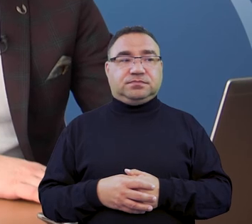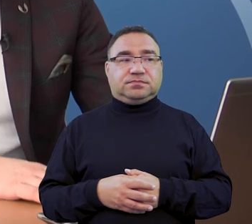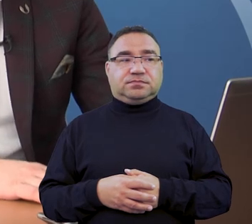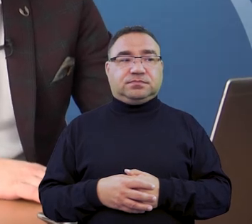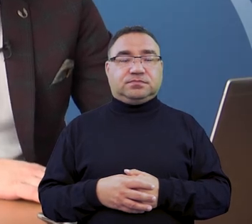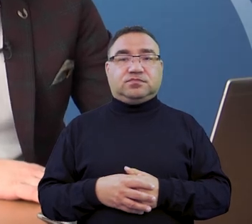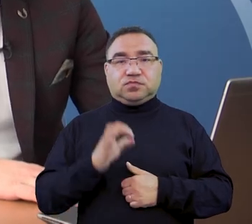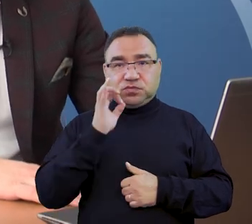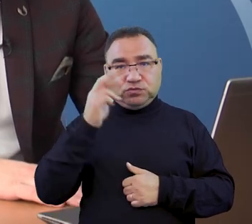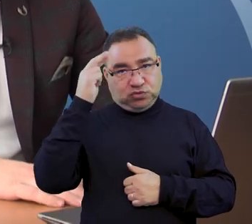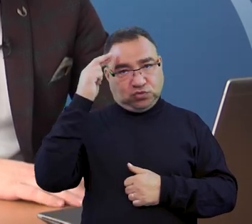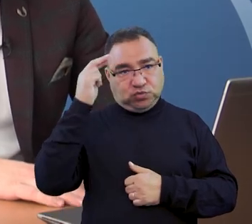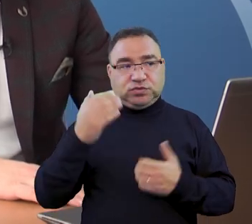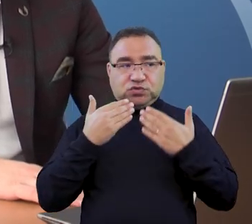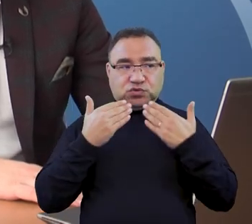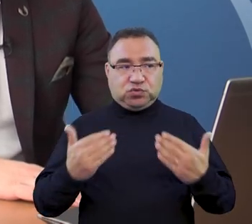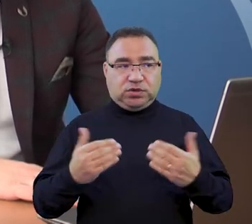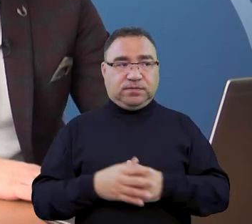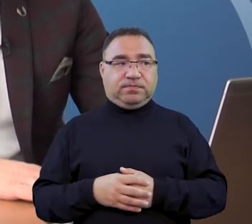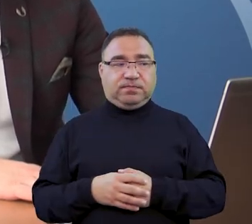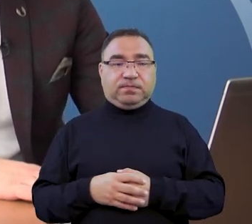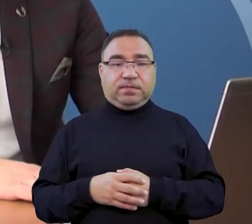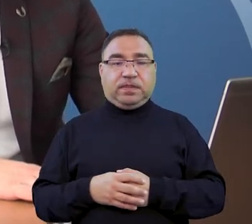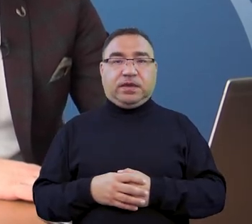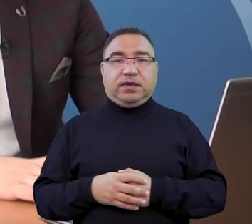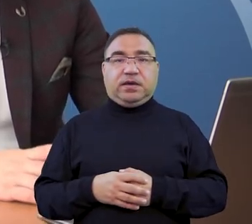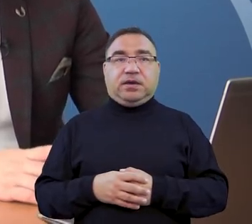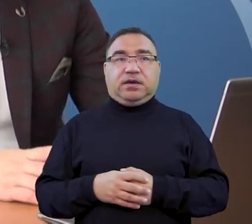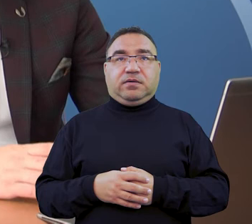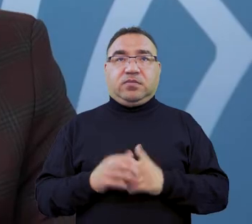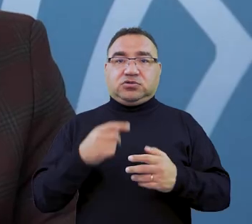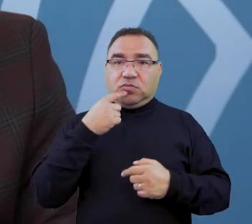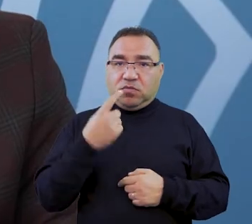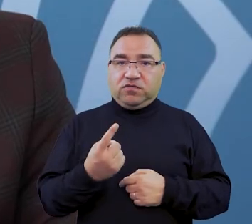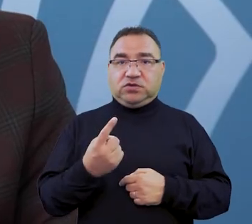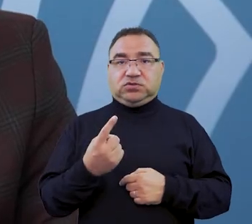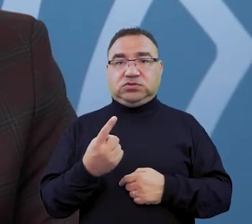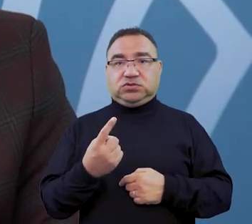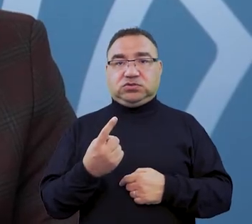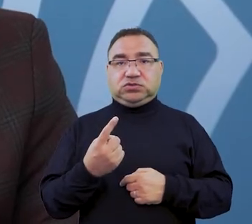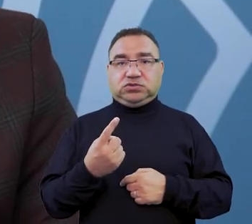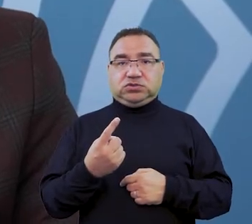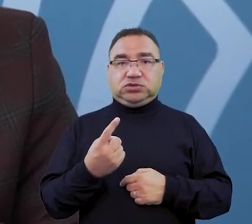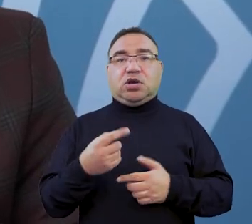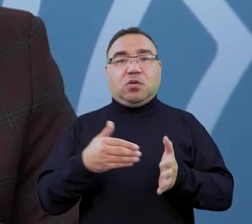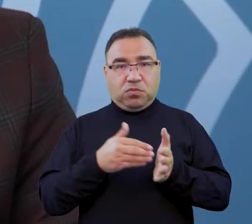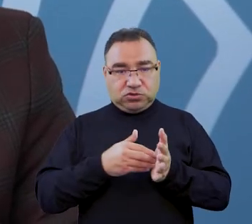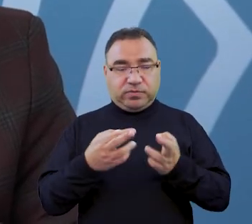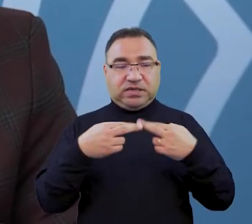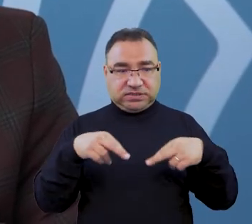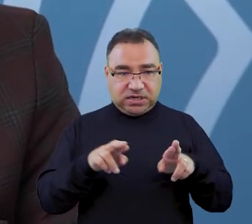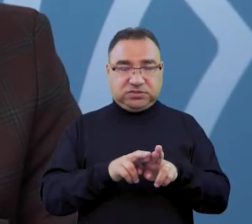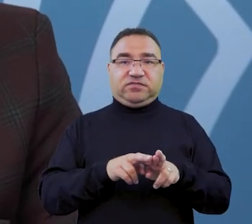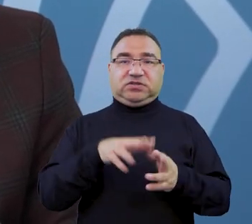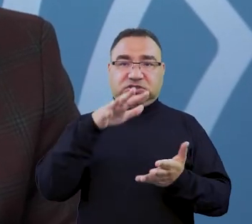Okej, rozumiem. Dziękuję bardzo. Czyli jakby odpowiadając bardzo wprost, znaczy, że będzie trzeba zrealizować